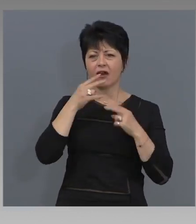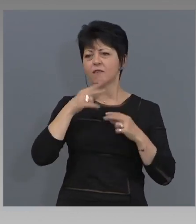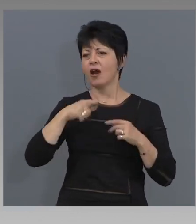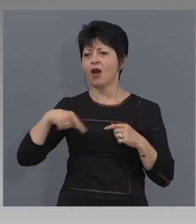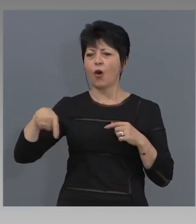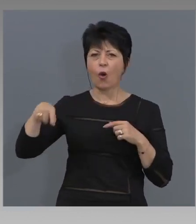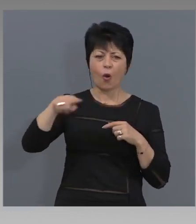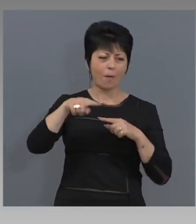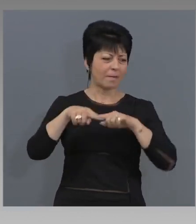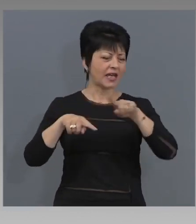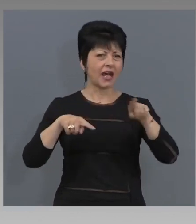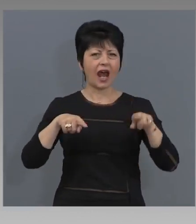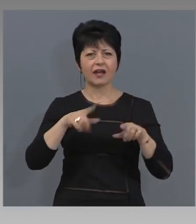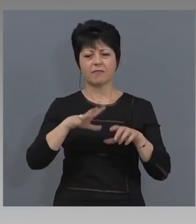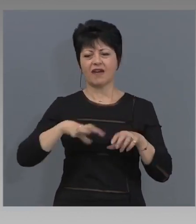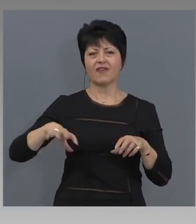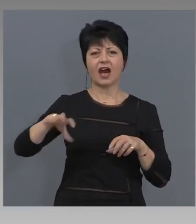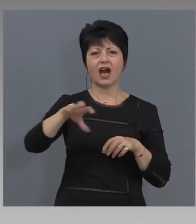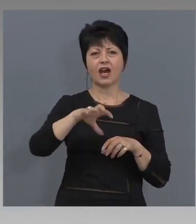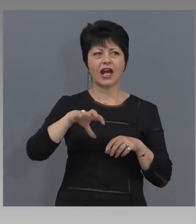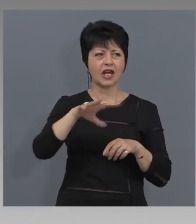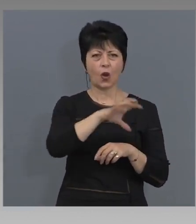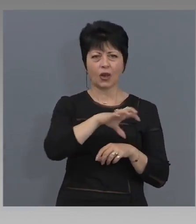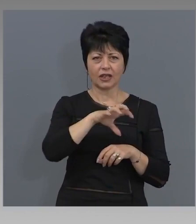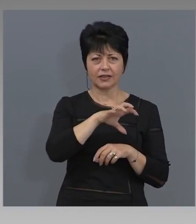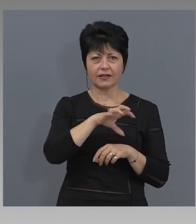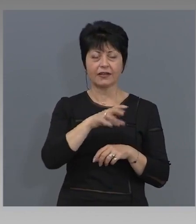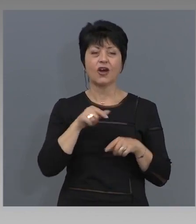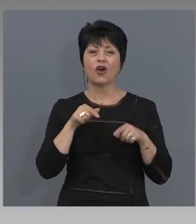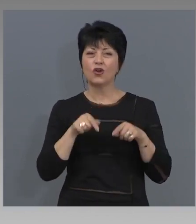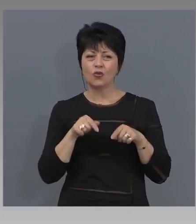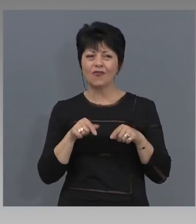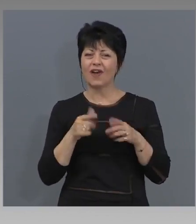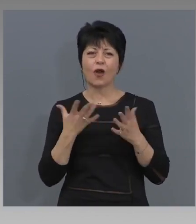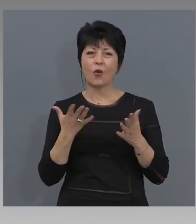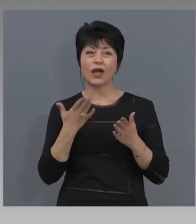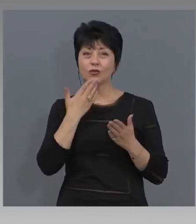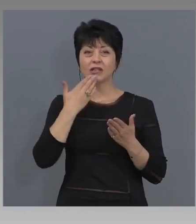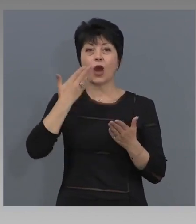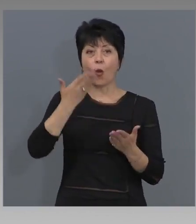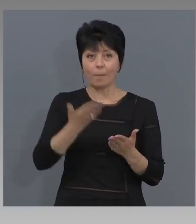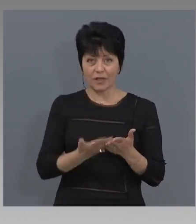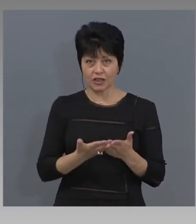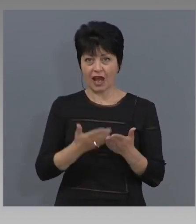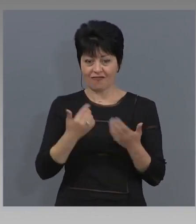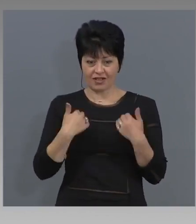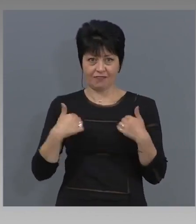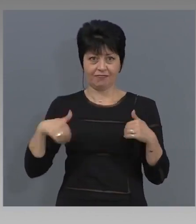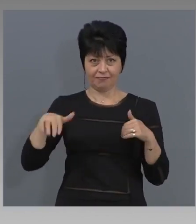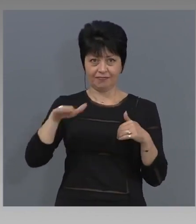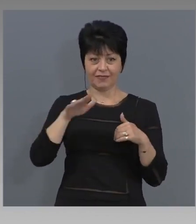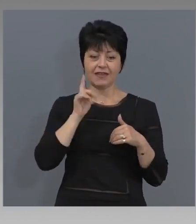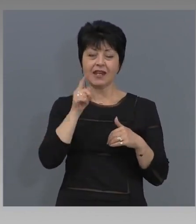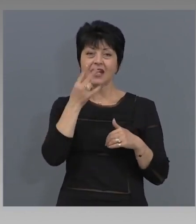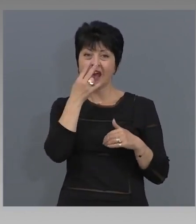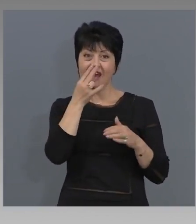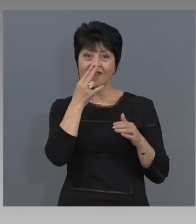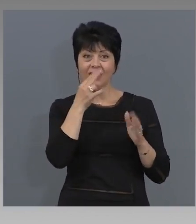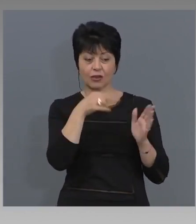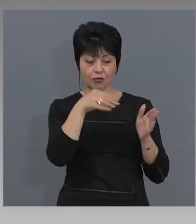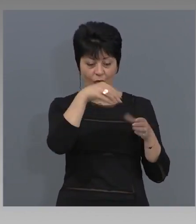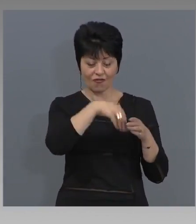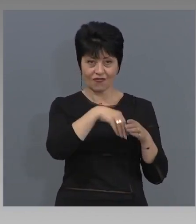техните регионални структури. Това, което се обещава на потребителя, трябва да е видно вътре, той да има